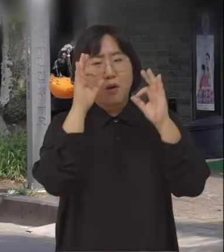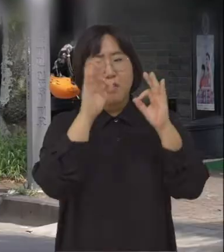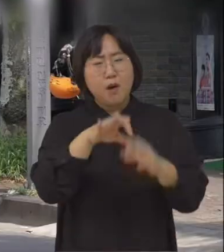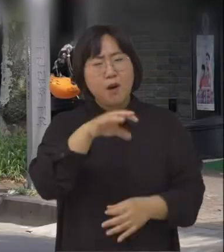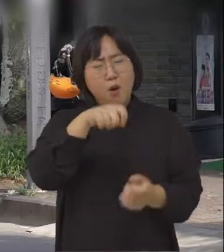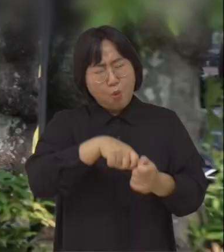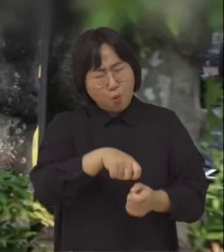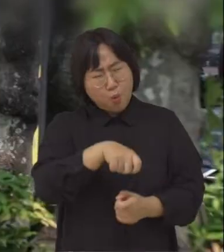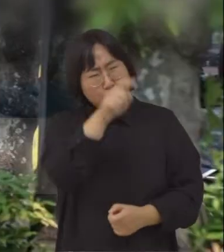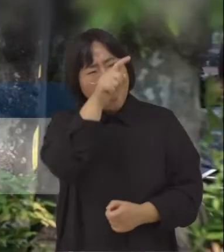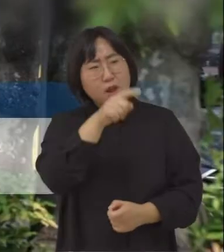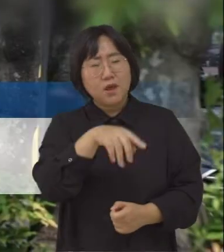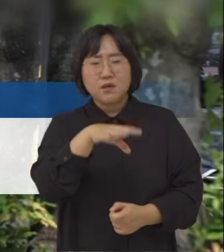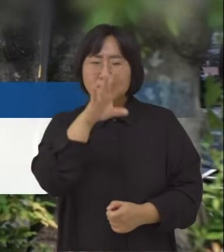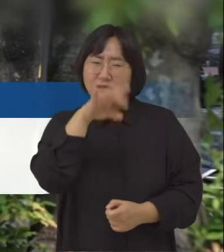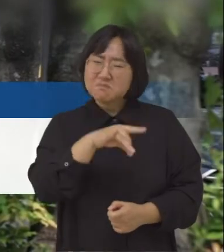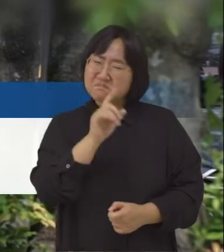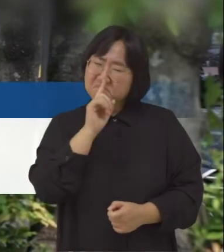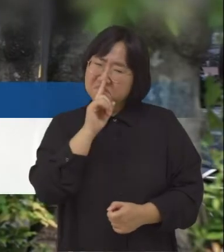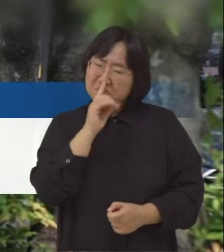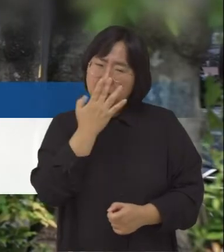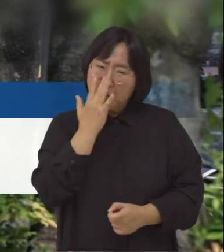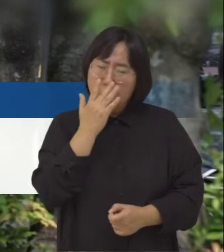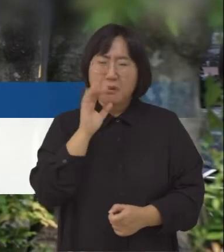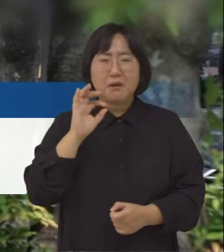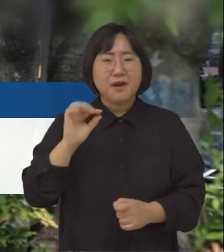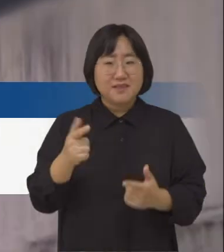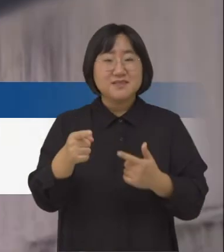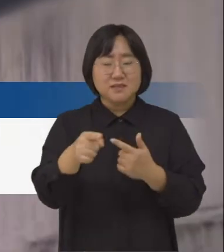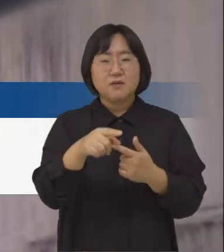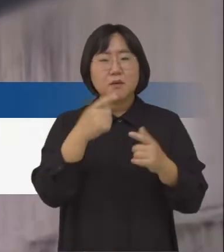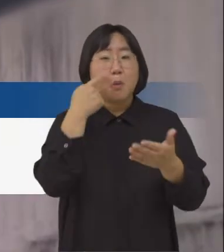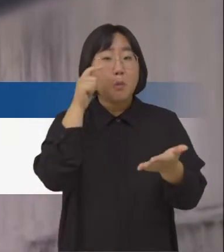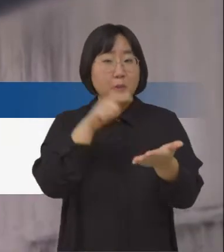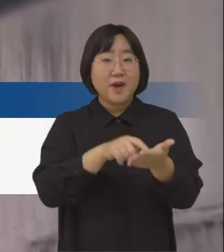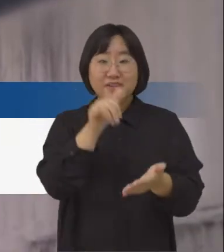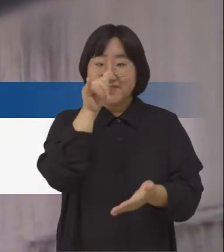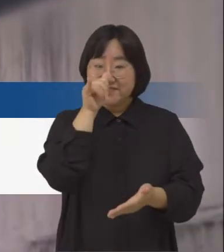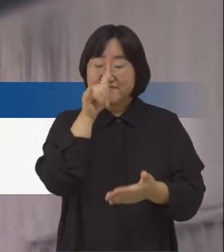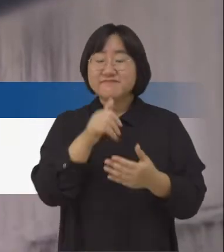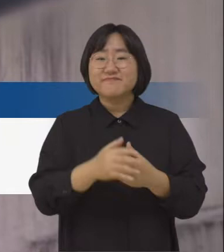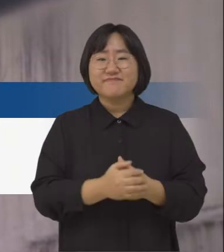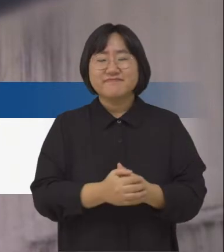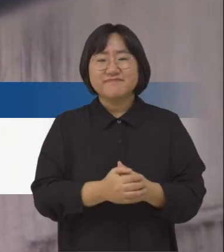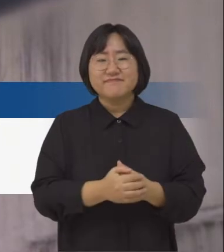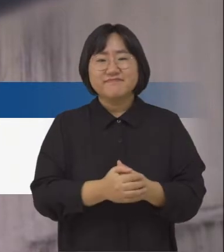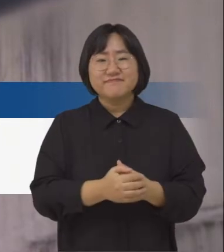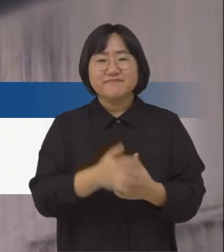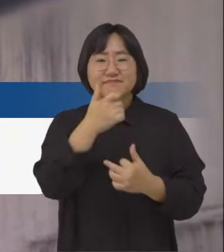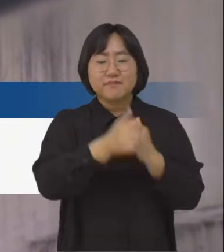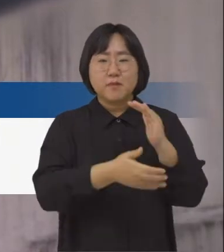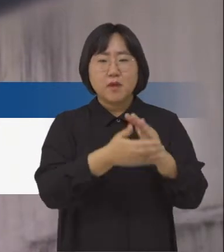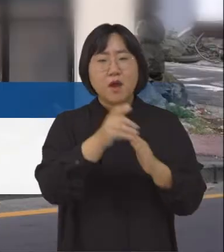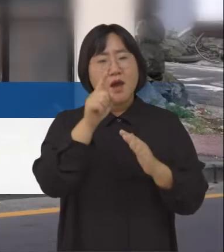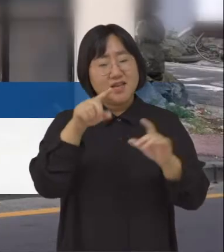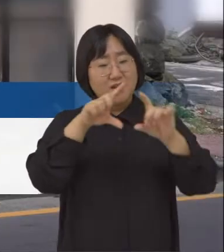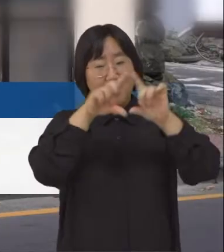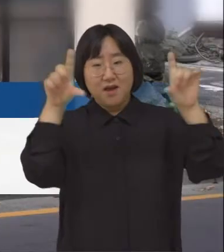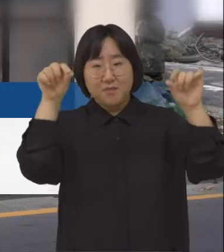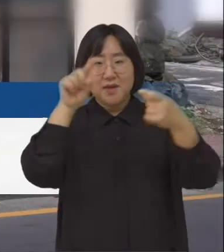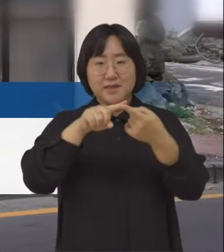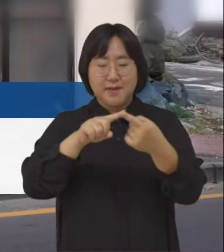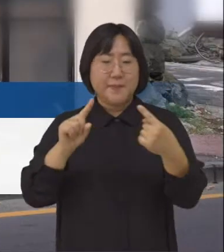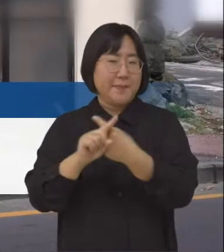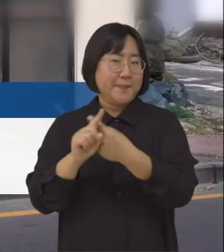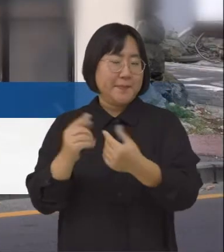경관과 어울리지 않아 도심 이관을 해치는 간판들을 종종 보게 되는데요. 서귀포시는 이런 간판에 대한